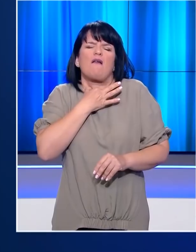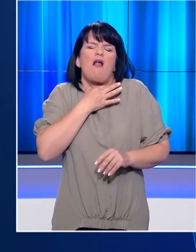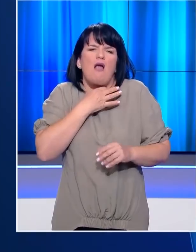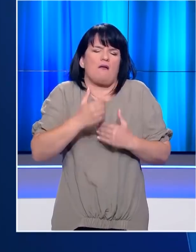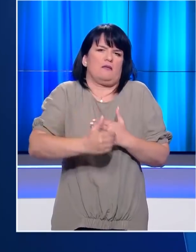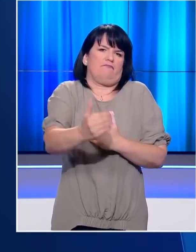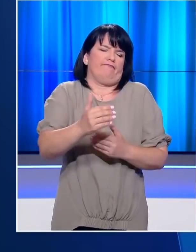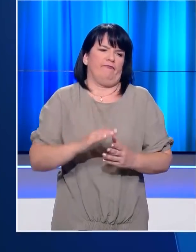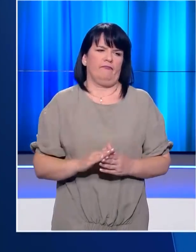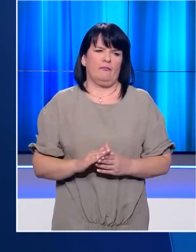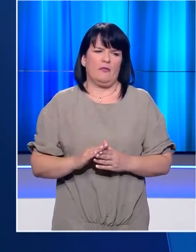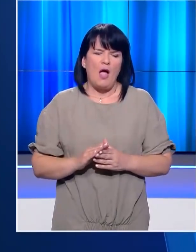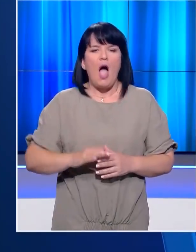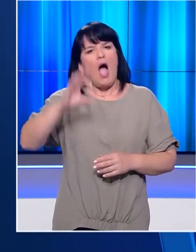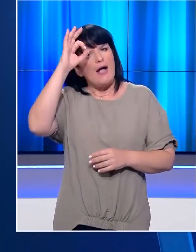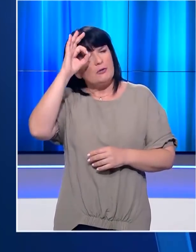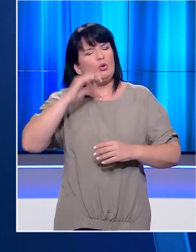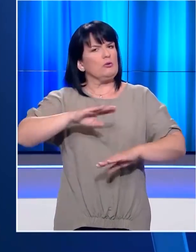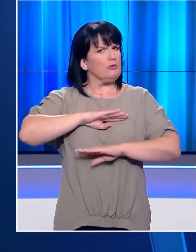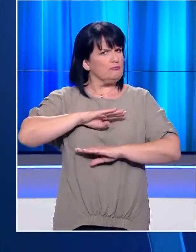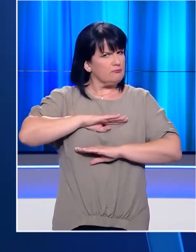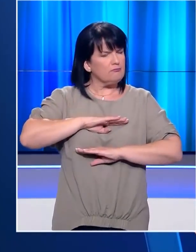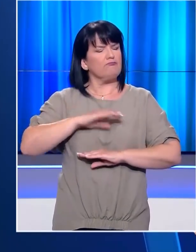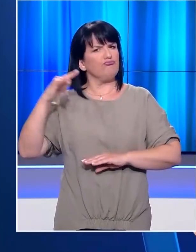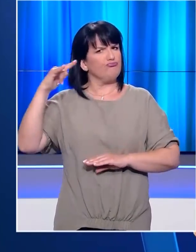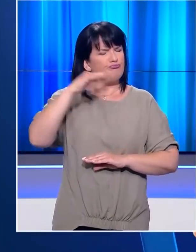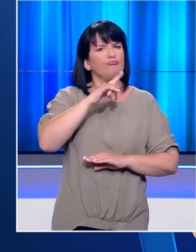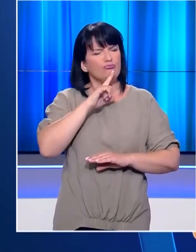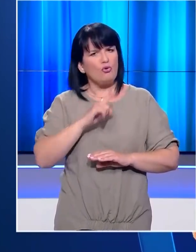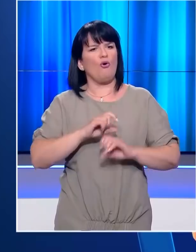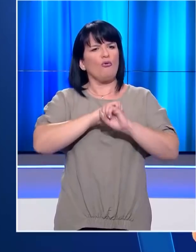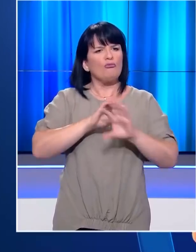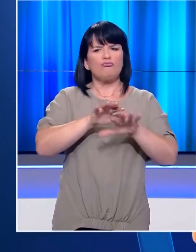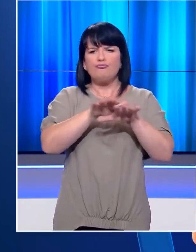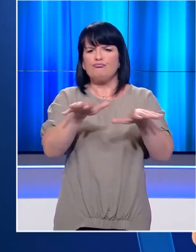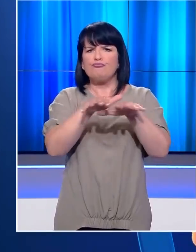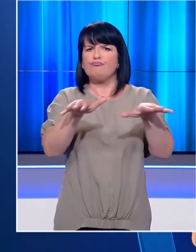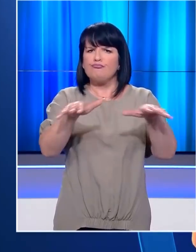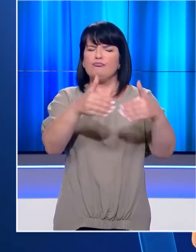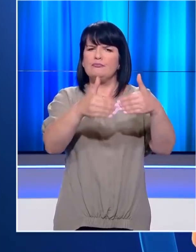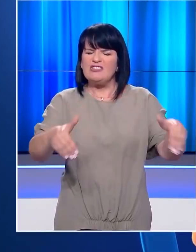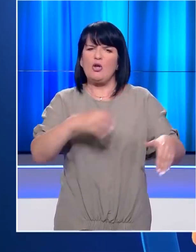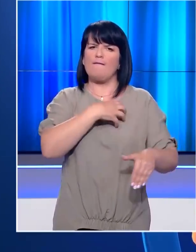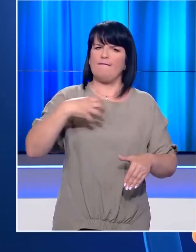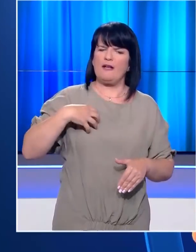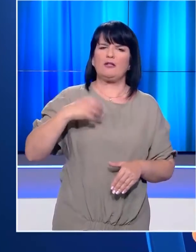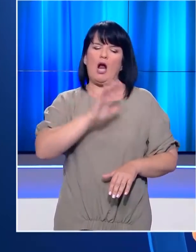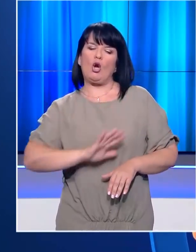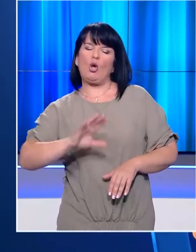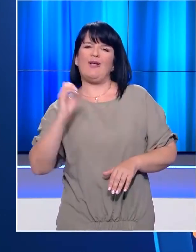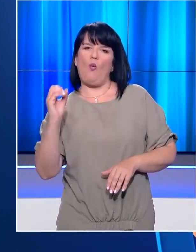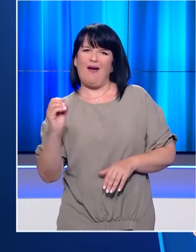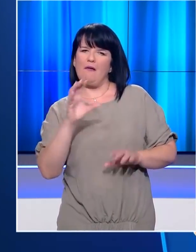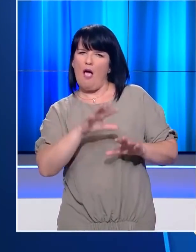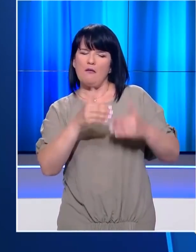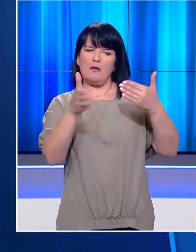Στο μεταξύ, οι διαστυνομικοί και μέλη των Αυστραλιανών ενόπλων δυνάμεων αναπτύσσονται στα σύνορα ανάμεσα σε Βικτόρια και Νέα Νότια Ουαλία,